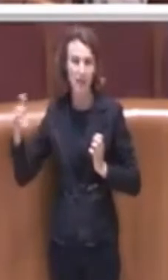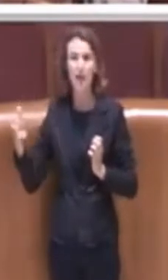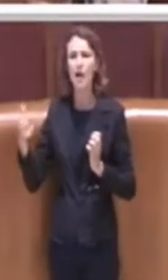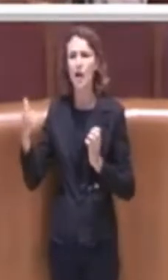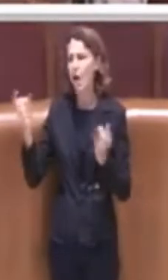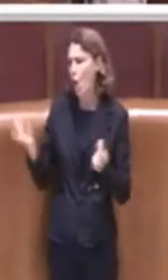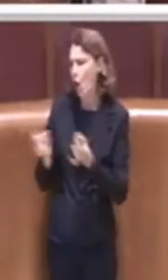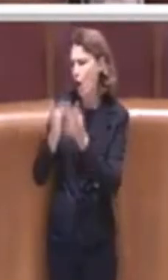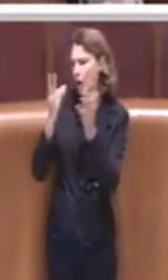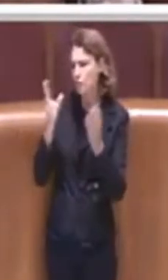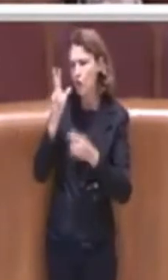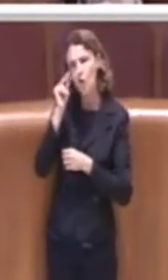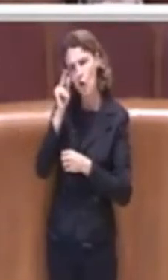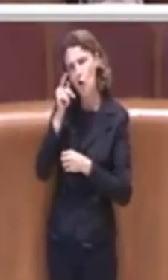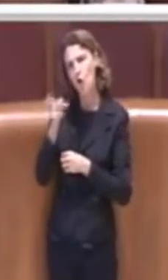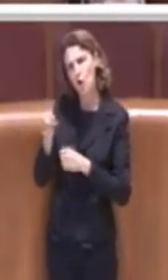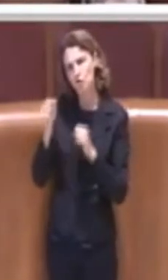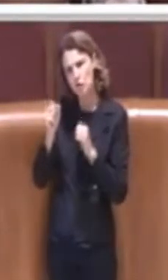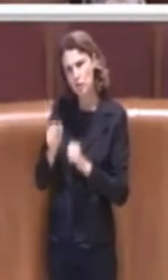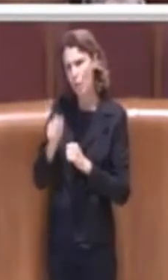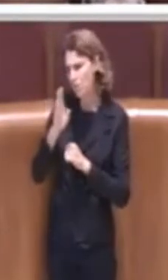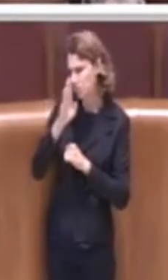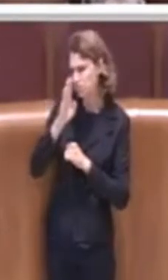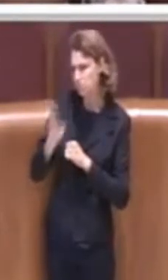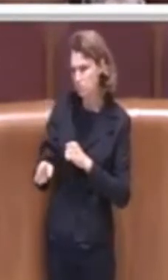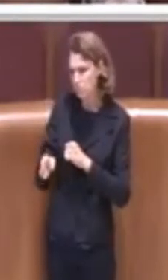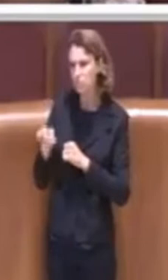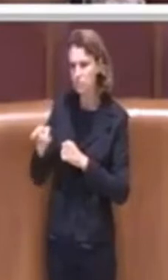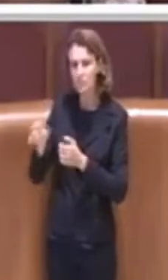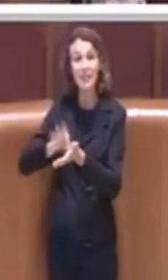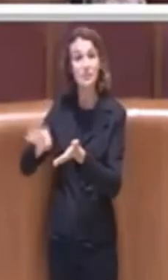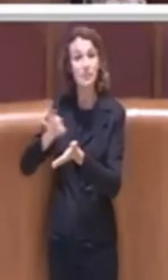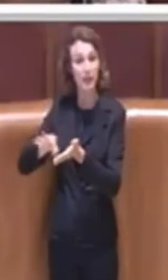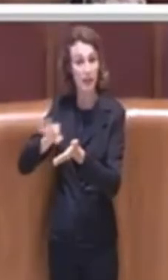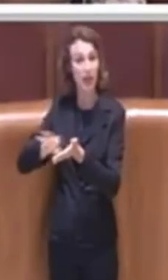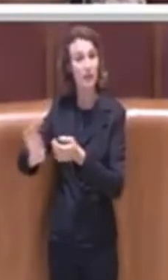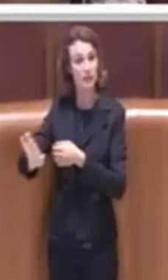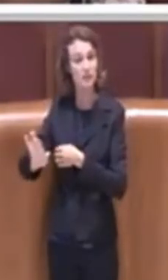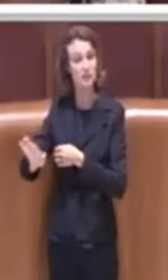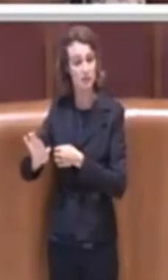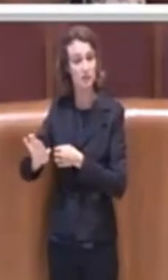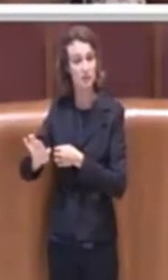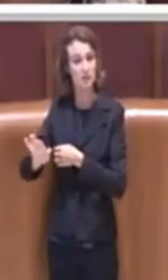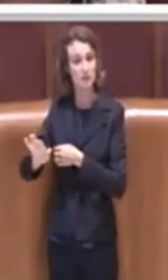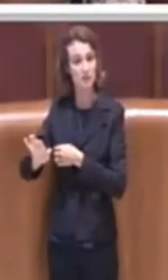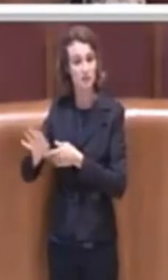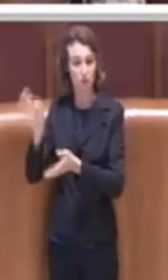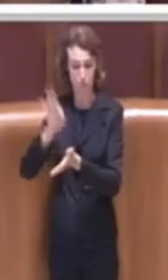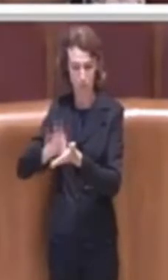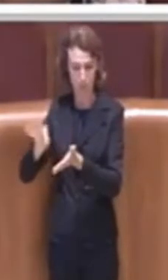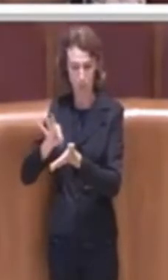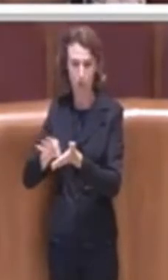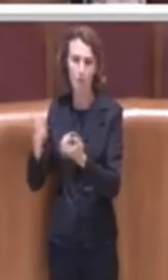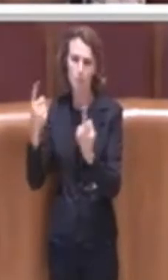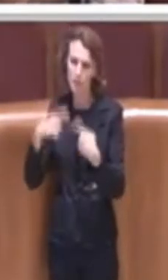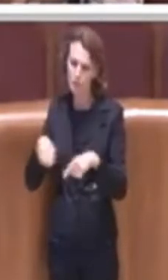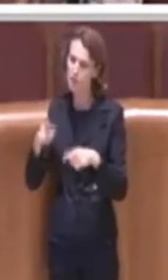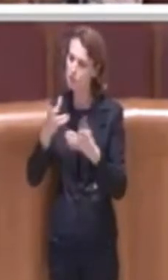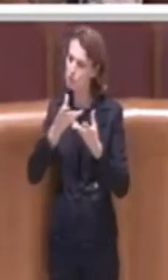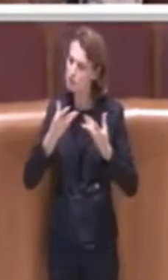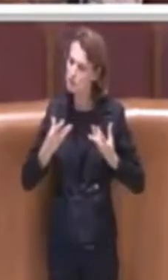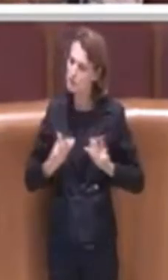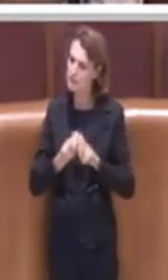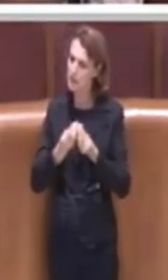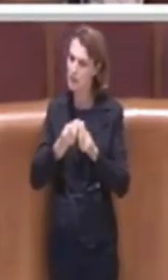conoscere, dicevo, dal vivo questo tipo di esperienza e ho maturato insieme alla Commissione, nell'ambito